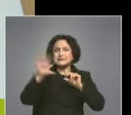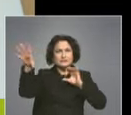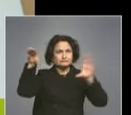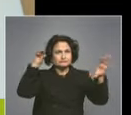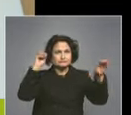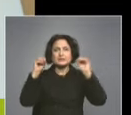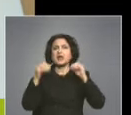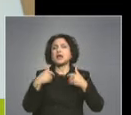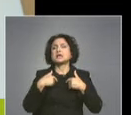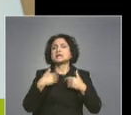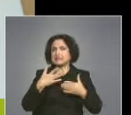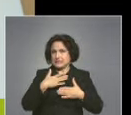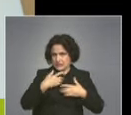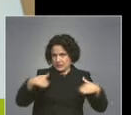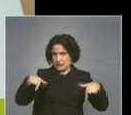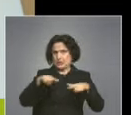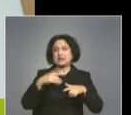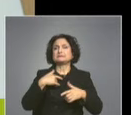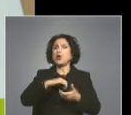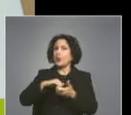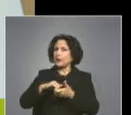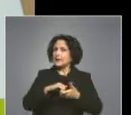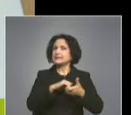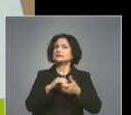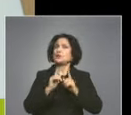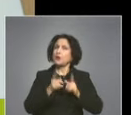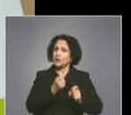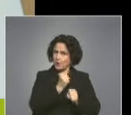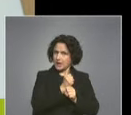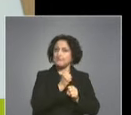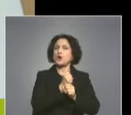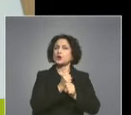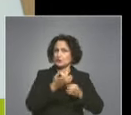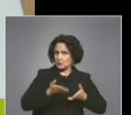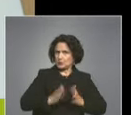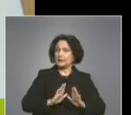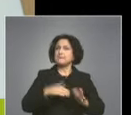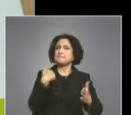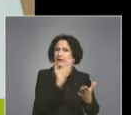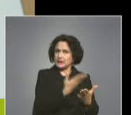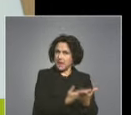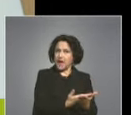неща. Ние сме една от организацията, която работи много и с родители. Предлагаме такъв